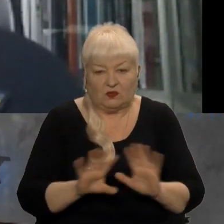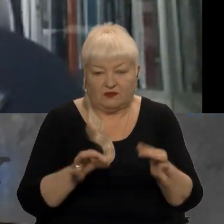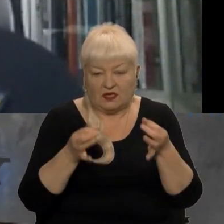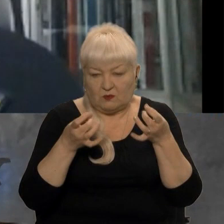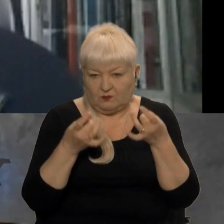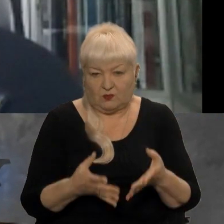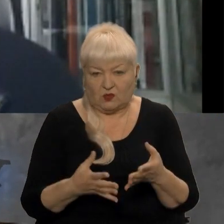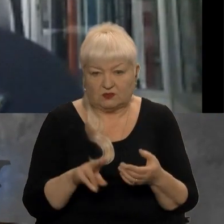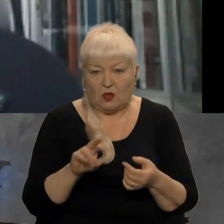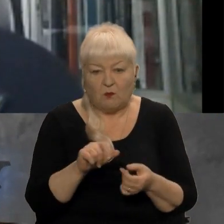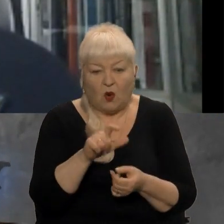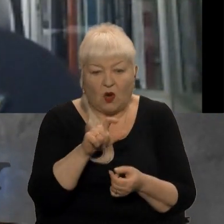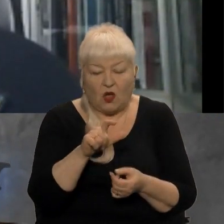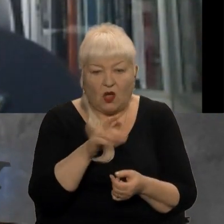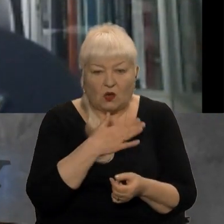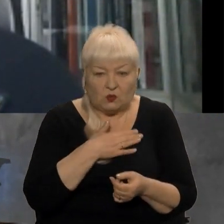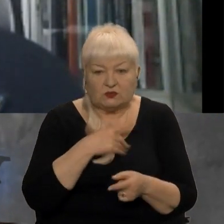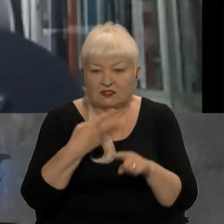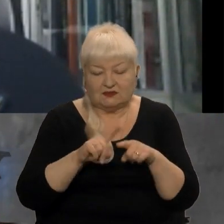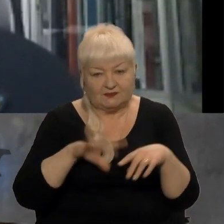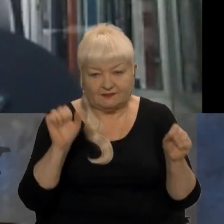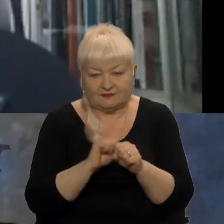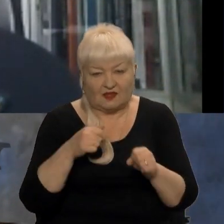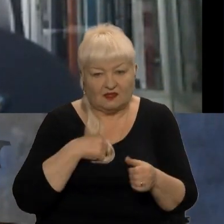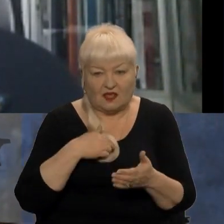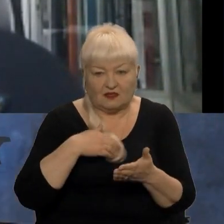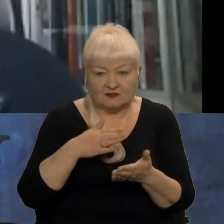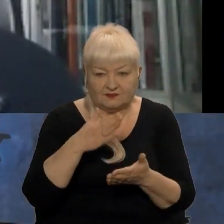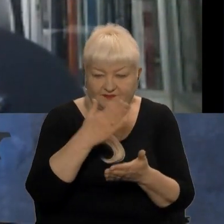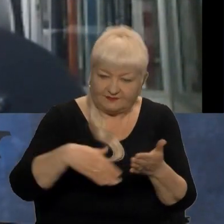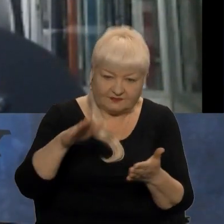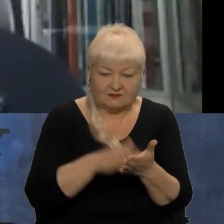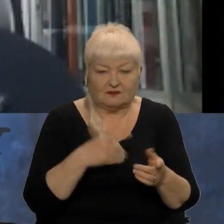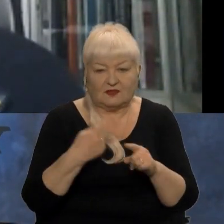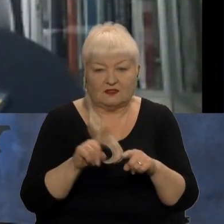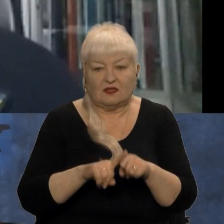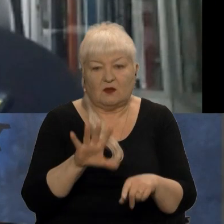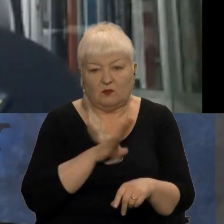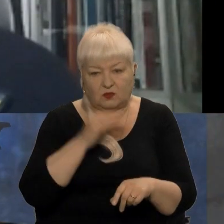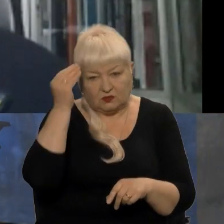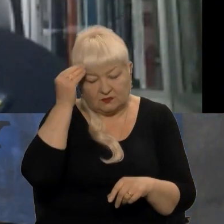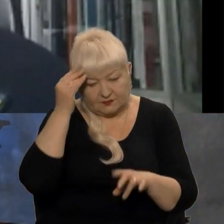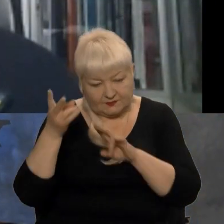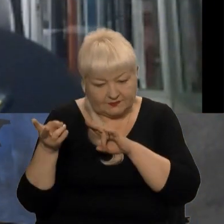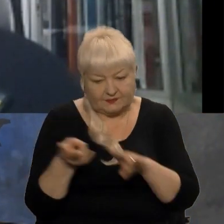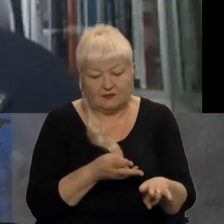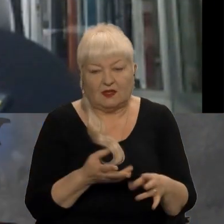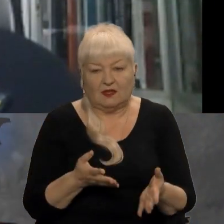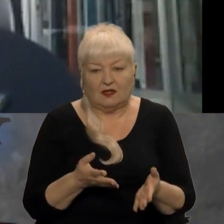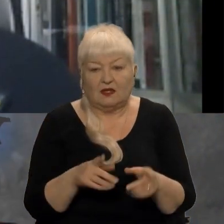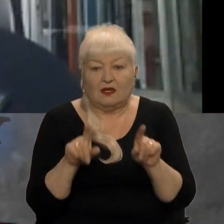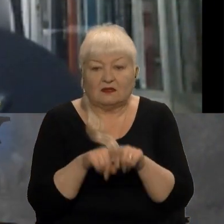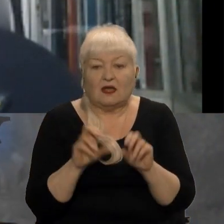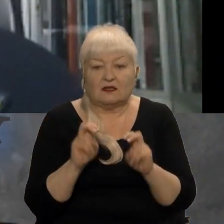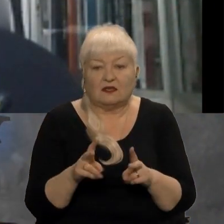це уявити неможливо. Тобто, я відкидаю варіант, що це була катастрофа підстроєна, таким чином, знаєте, як інколи